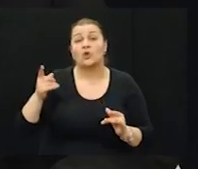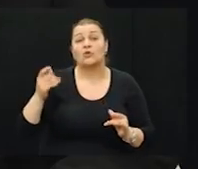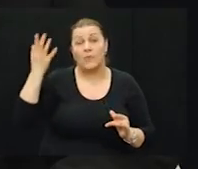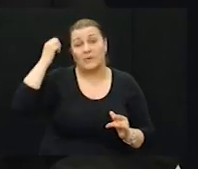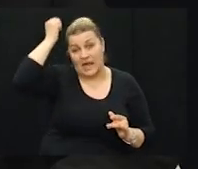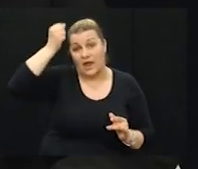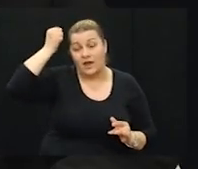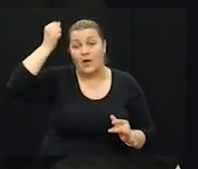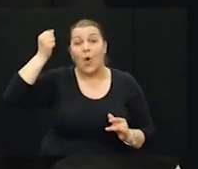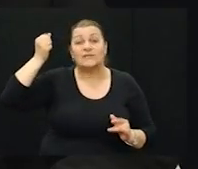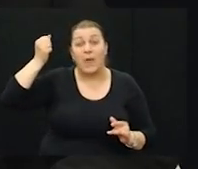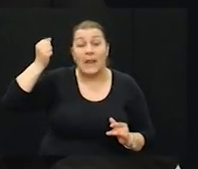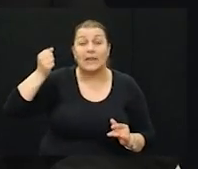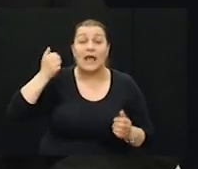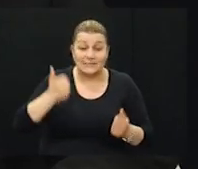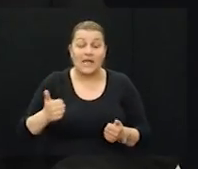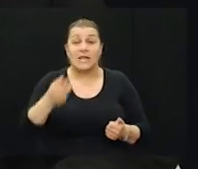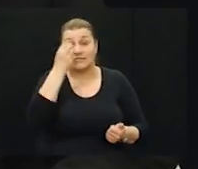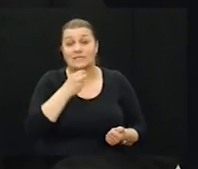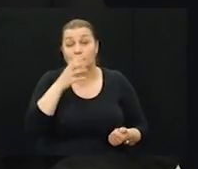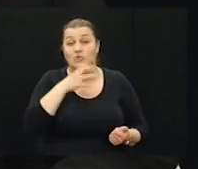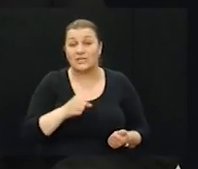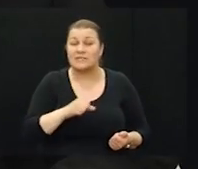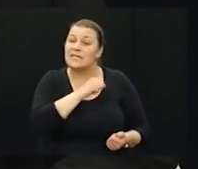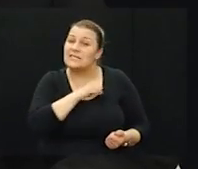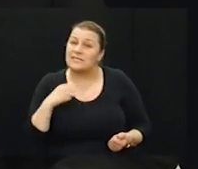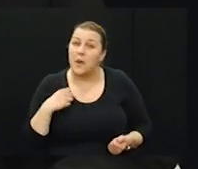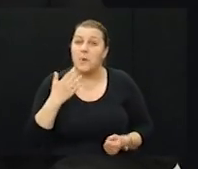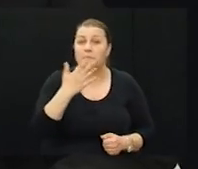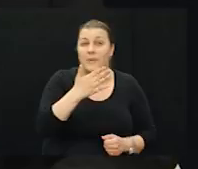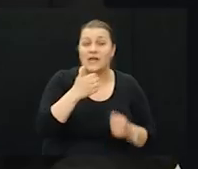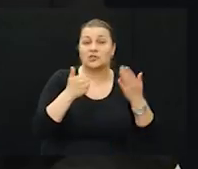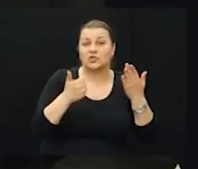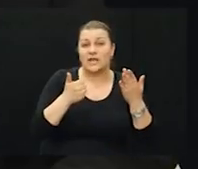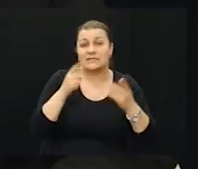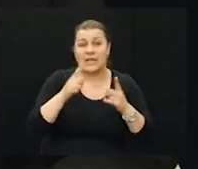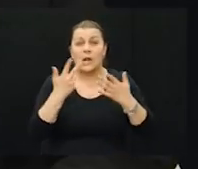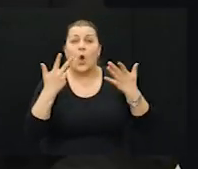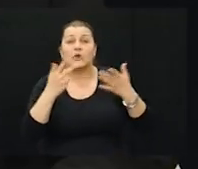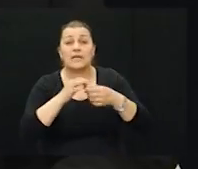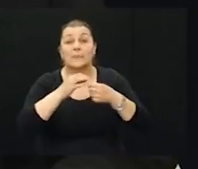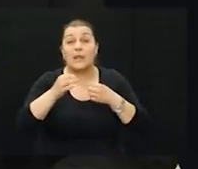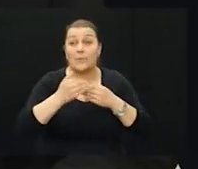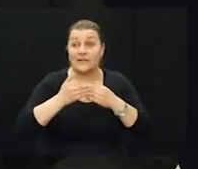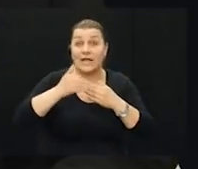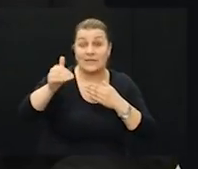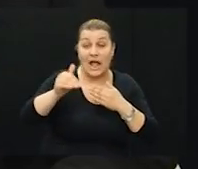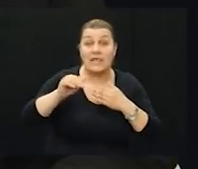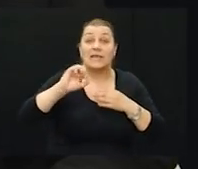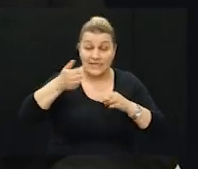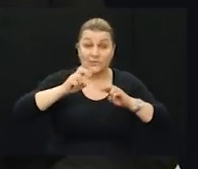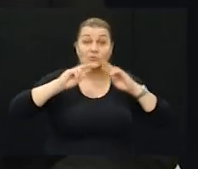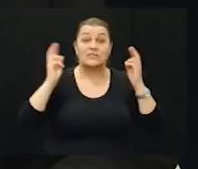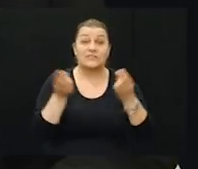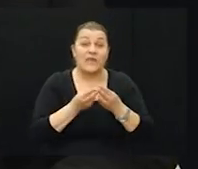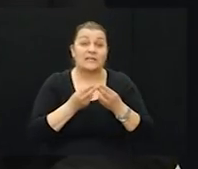osmanijskom, sada srbočetničkom. samo nekih 5, 6, 8 kilometara dalje su li svjetski mošnici znali da su